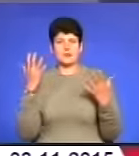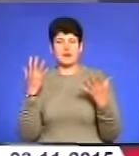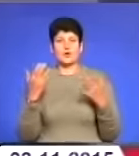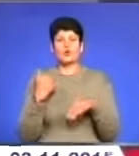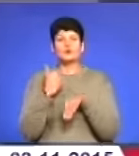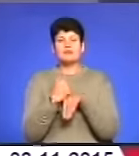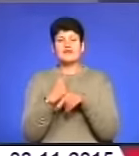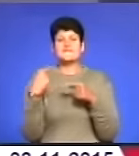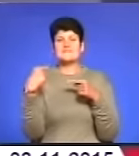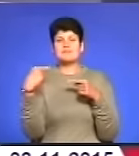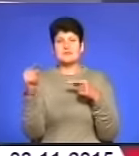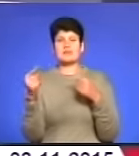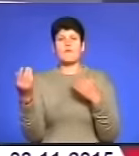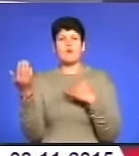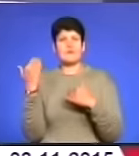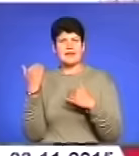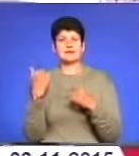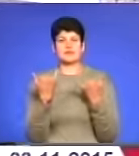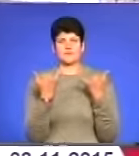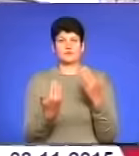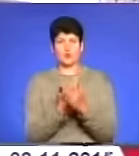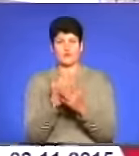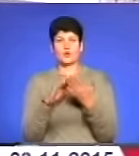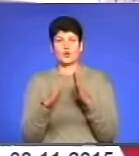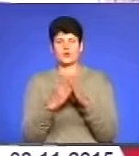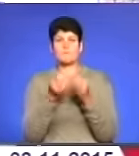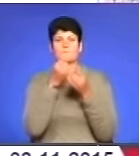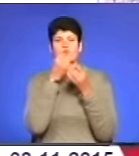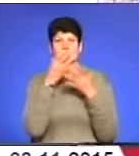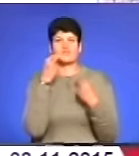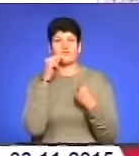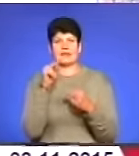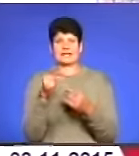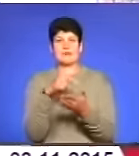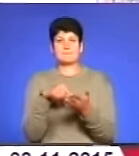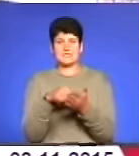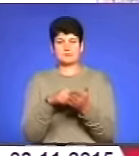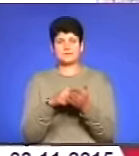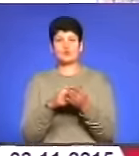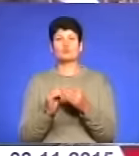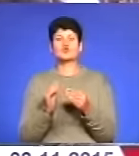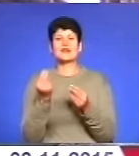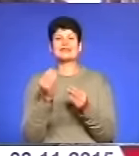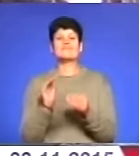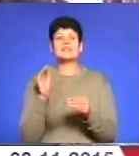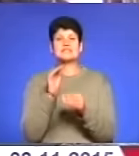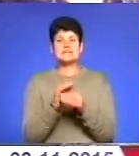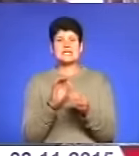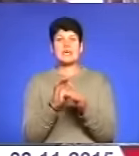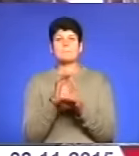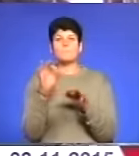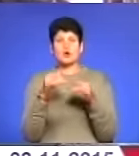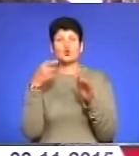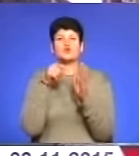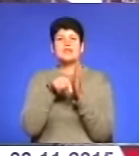відмінність у попередній та новій угоді – позитивний ефект для міста. Адже інвестиційний проект повинен означати, що від